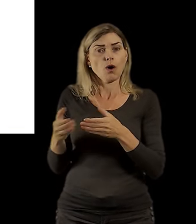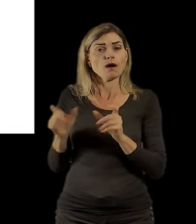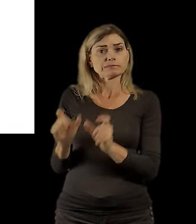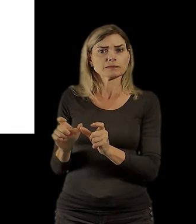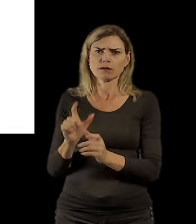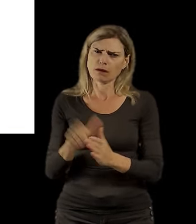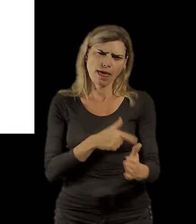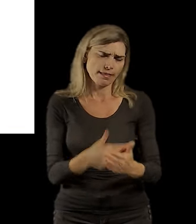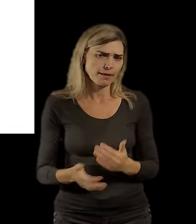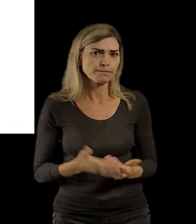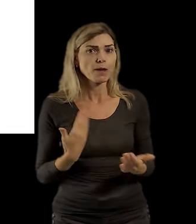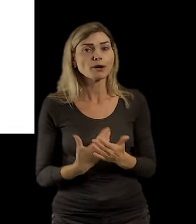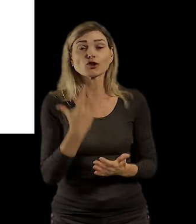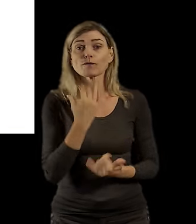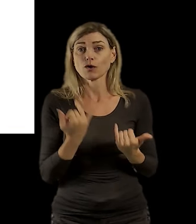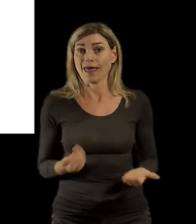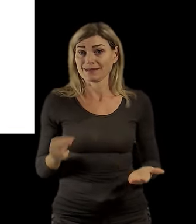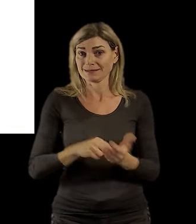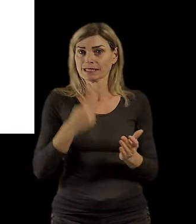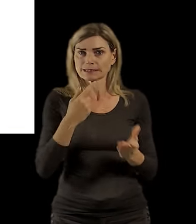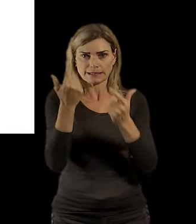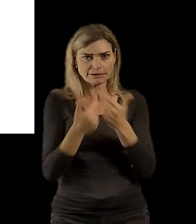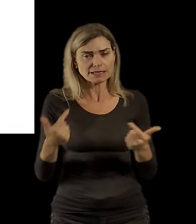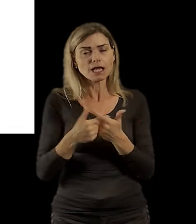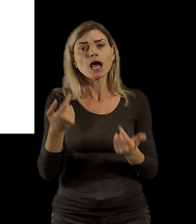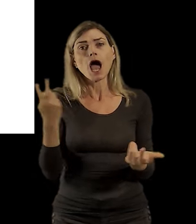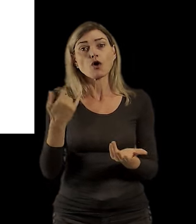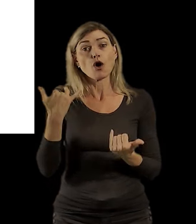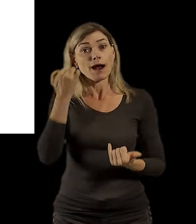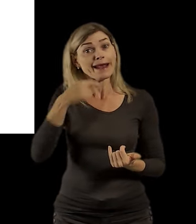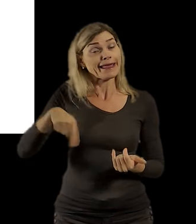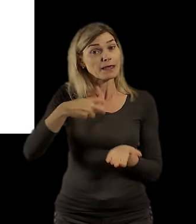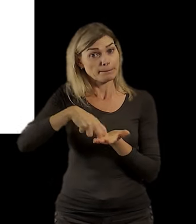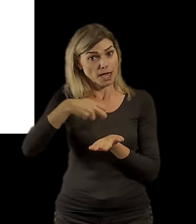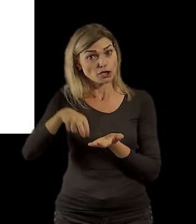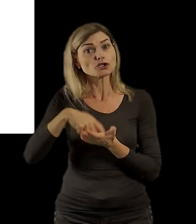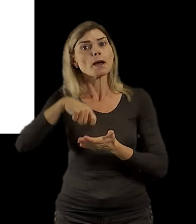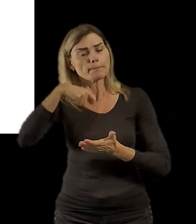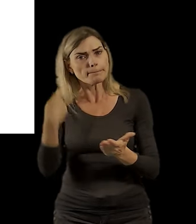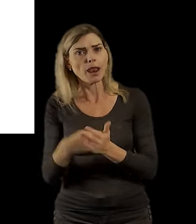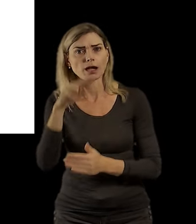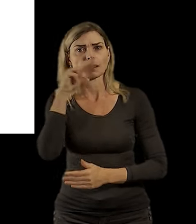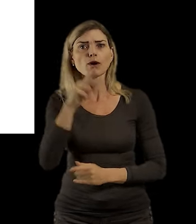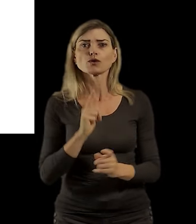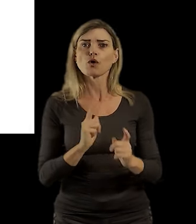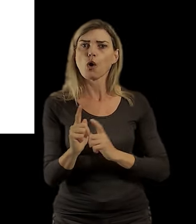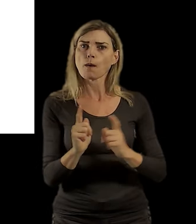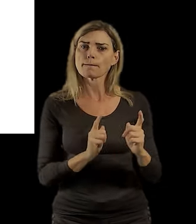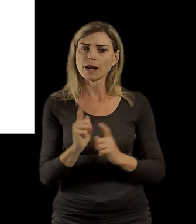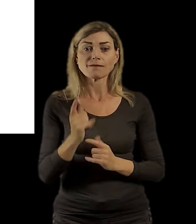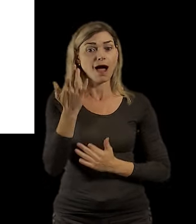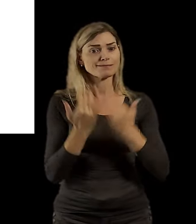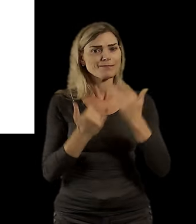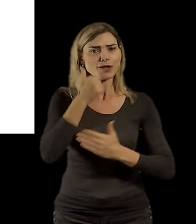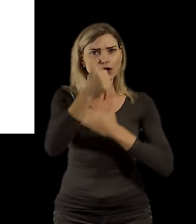využil příležitosti a připomněl, že i pěší doprava je doprava, na což se velice často zapomíná. Tohle jsou data z ročenky